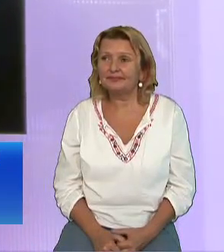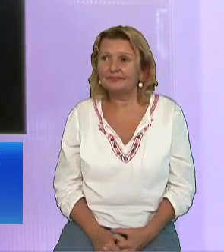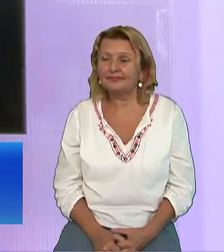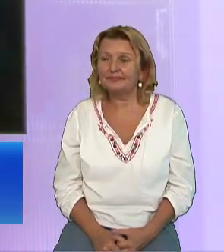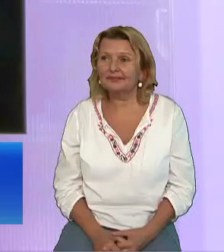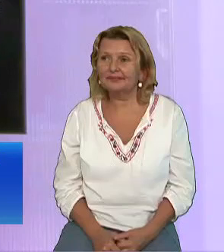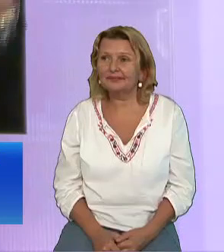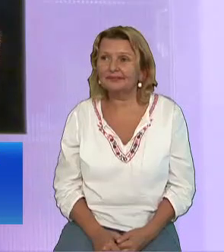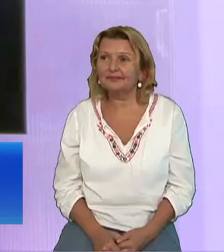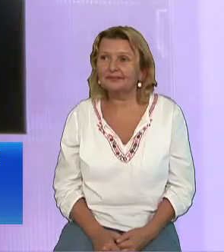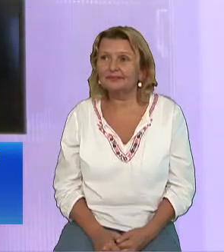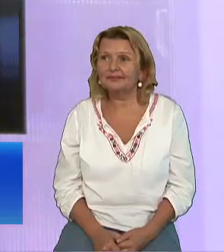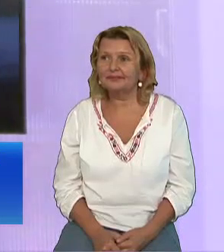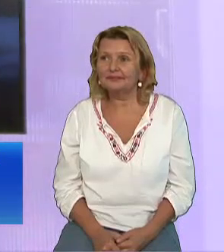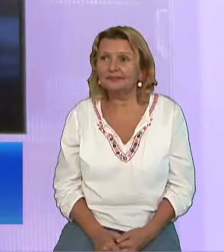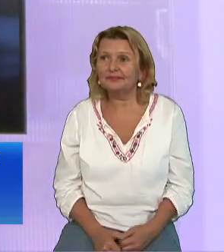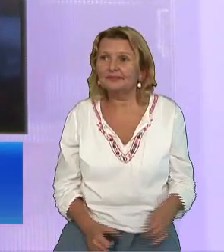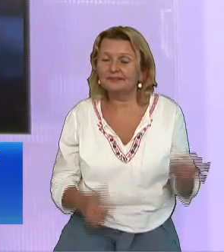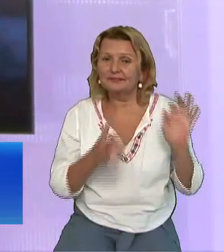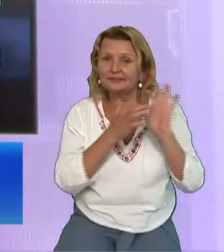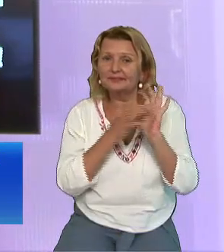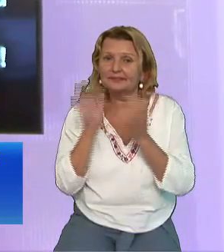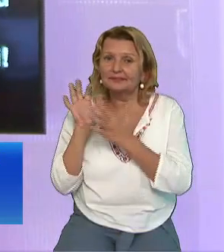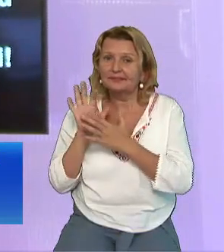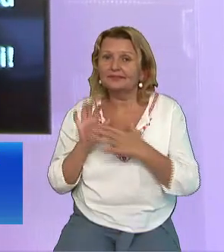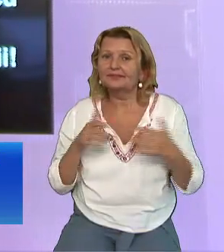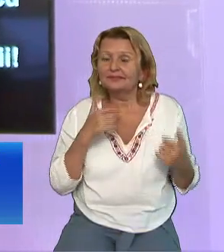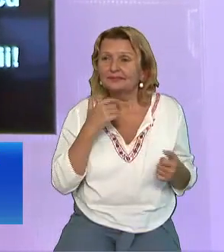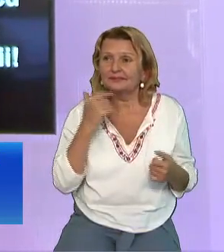așa cum a fost strămoșul nostru David Îi va cucerii pe romani